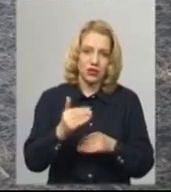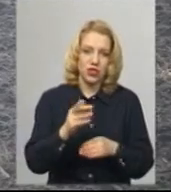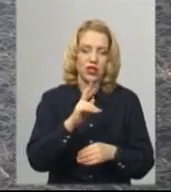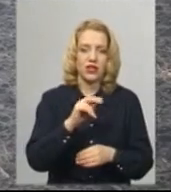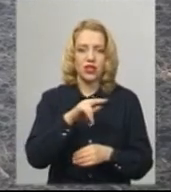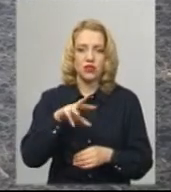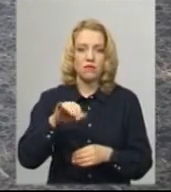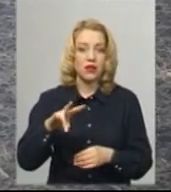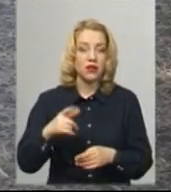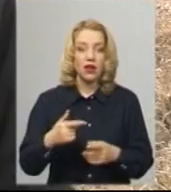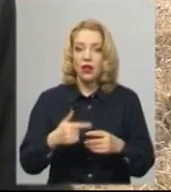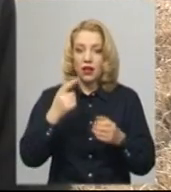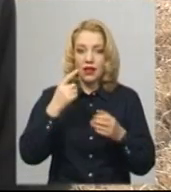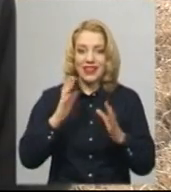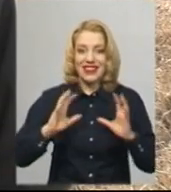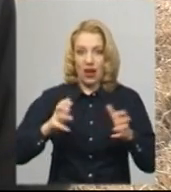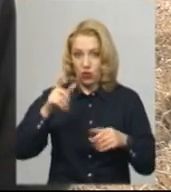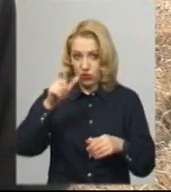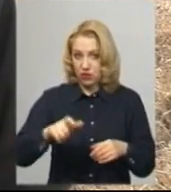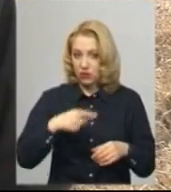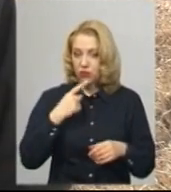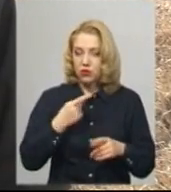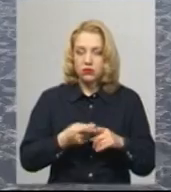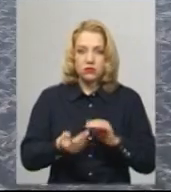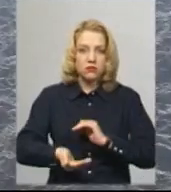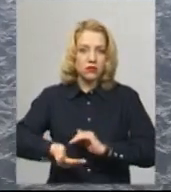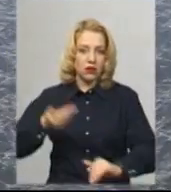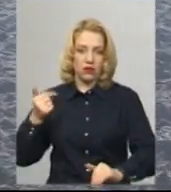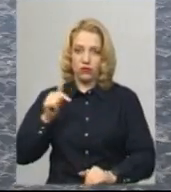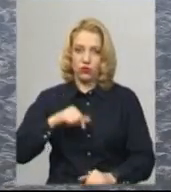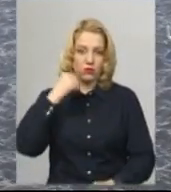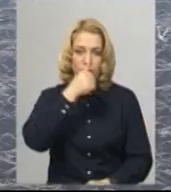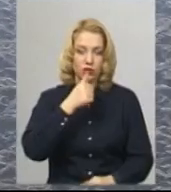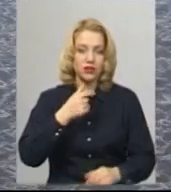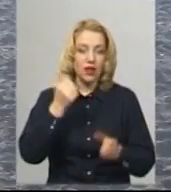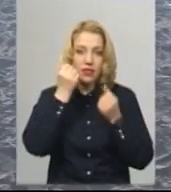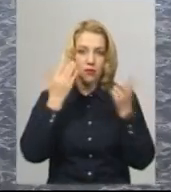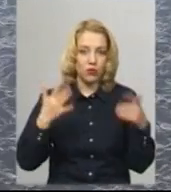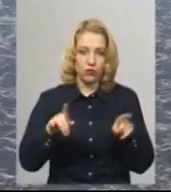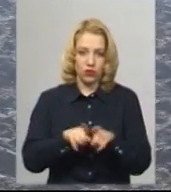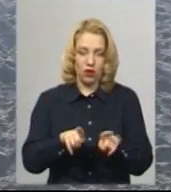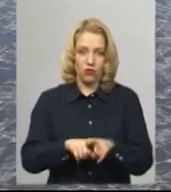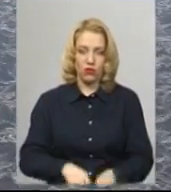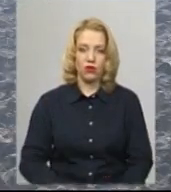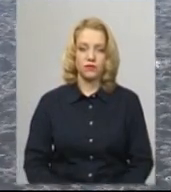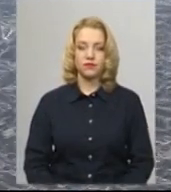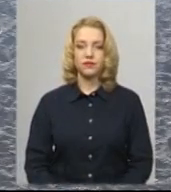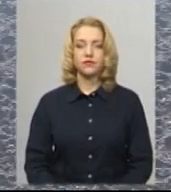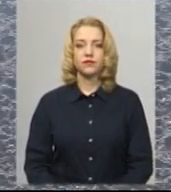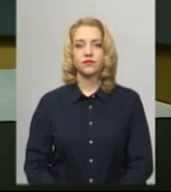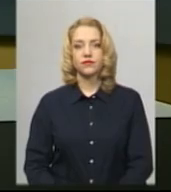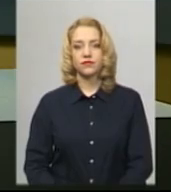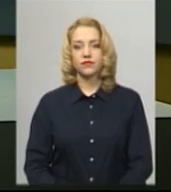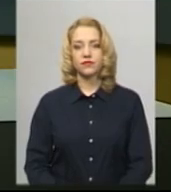'ятає, щоб я рісіяли так рано. Не пам'ятаю, це дуже зарані цього року. Світлана Поробок, Олександр Грішевський, новини на Суспільному, Хмельниччина.